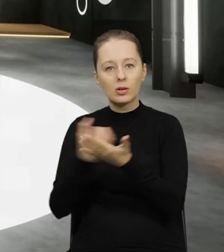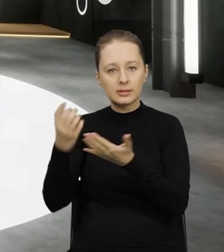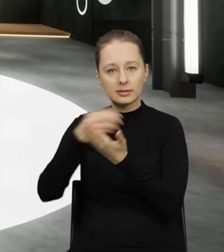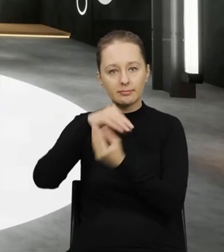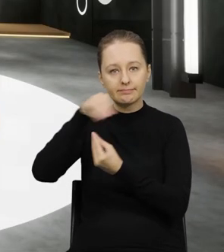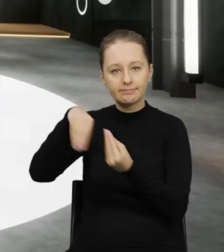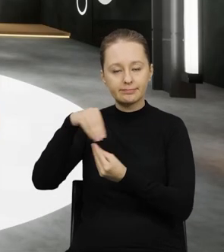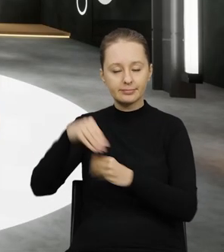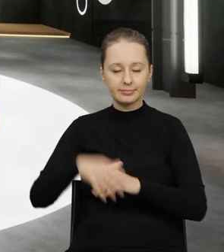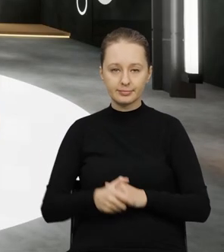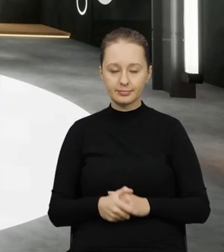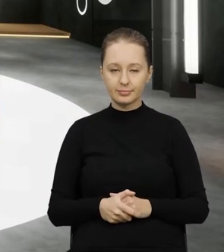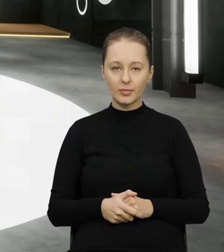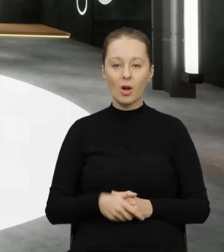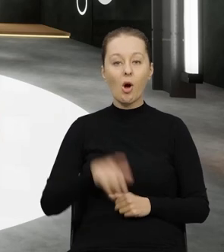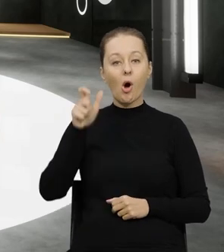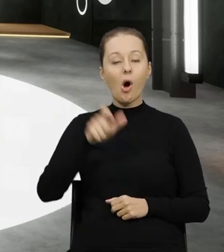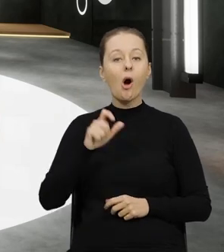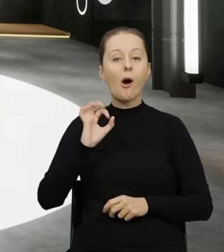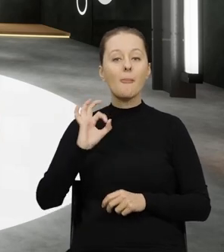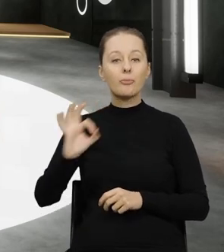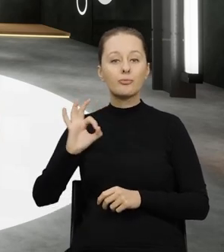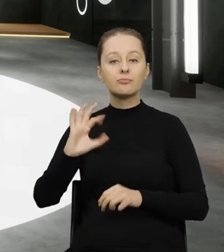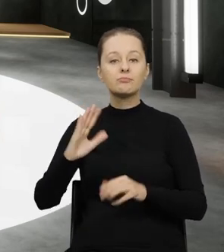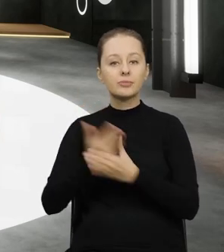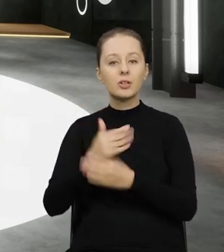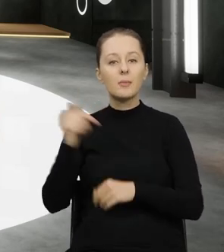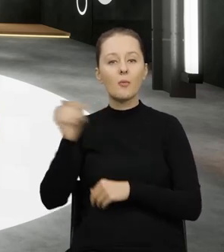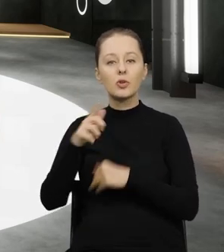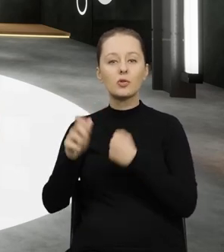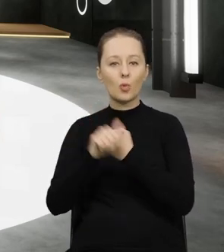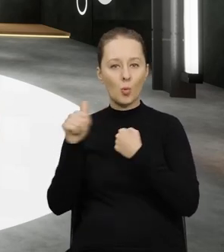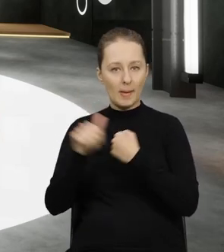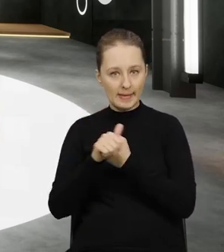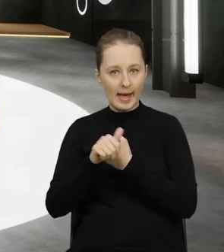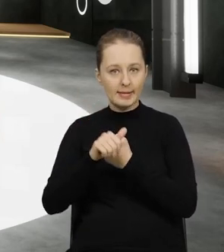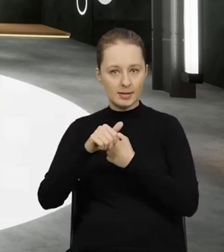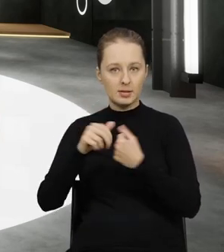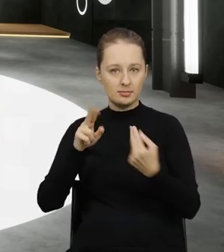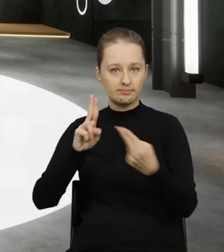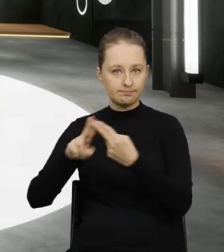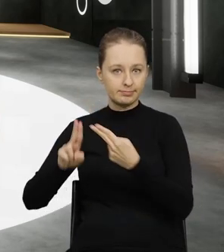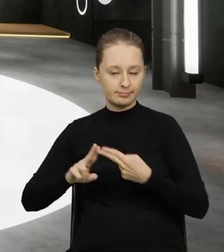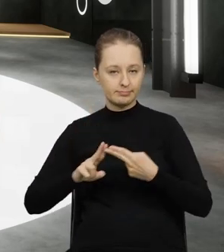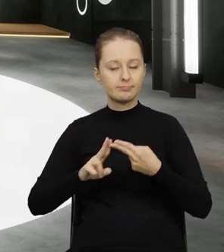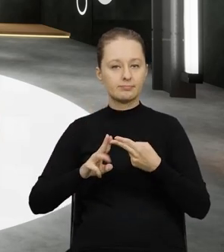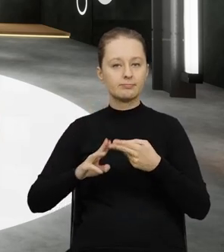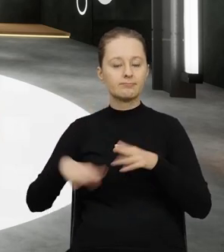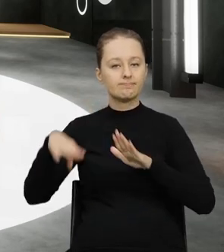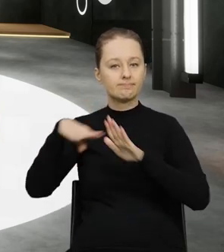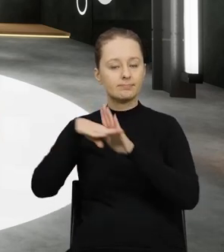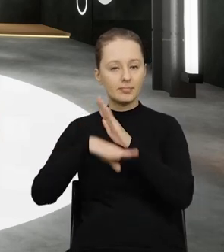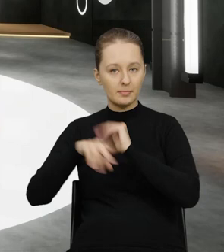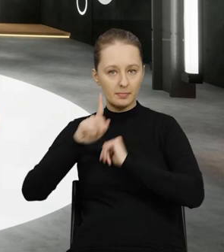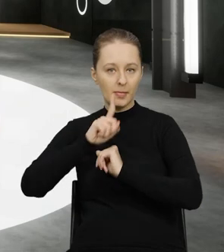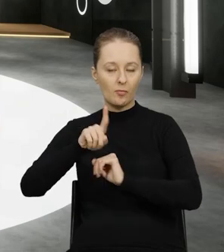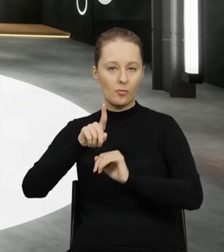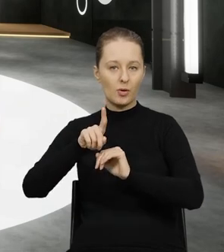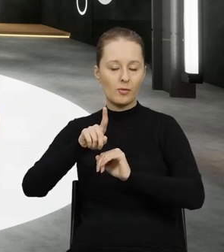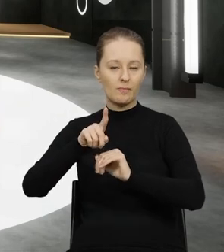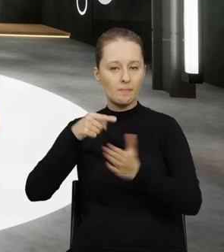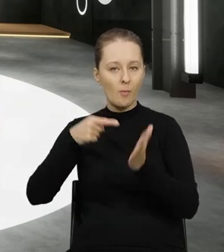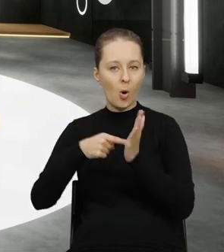i podmiot który prowadzi tą instalację odzysku powinien w dokumentacji być zgodnie z tą